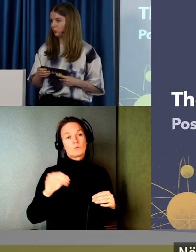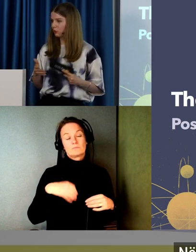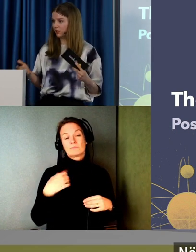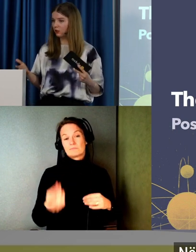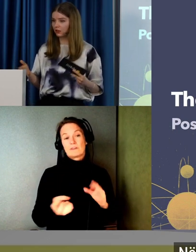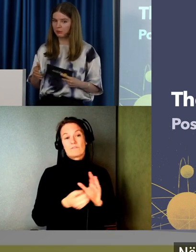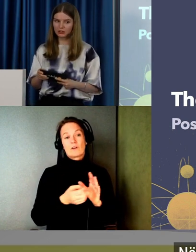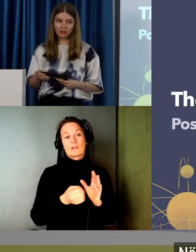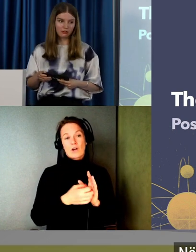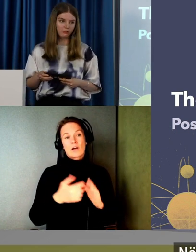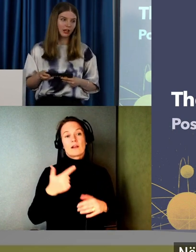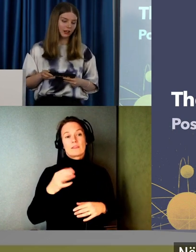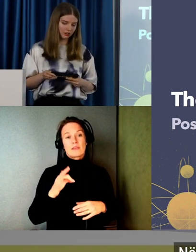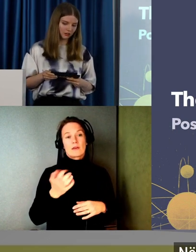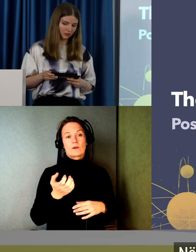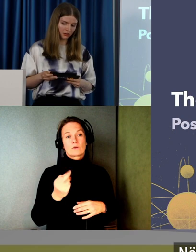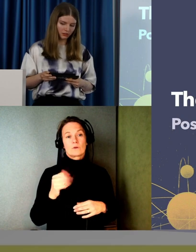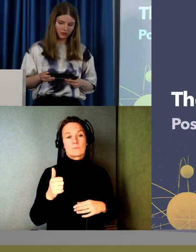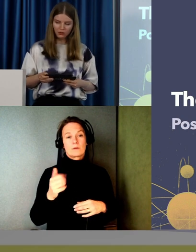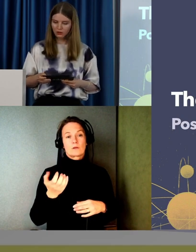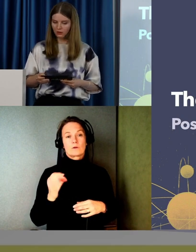för en viss grupp. Så blir det oftast bättre för alla.